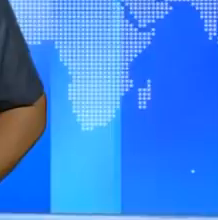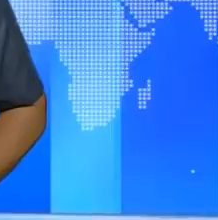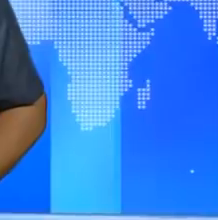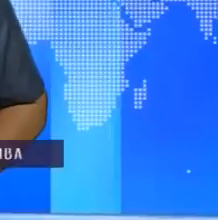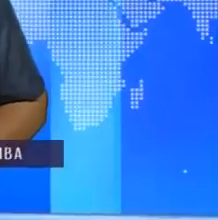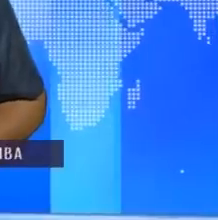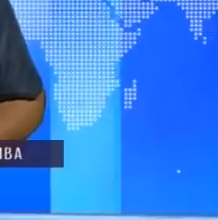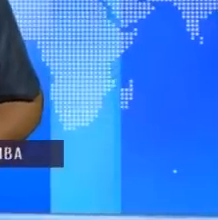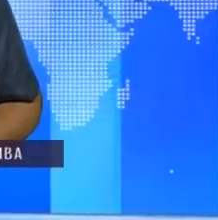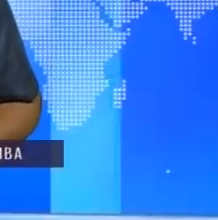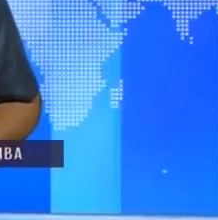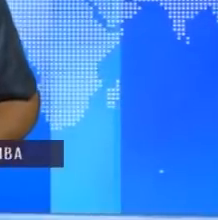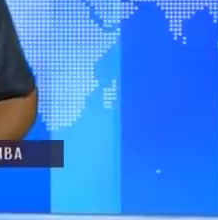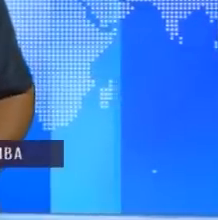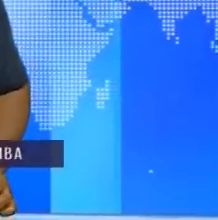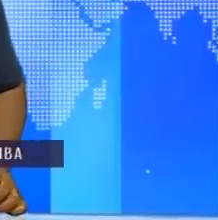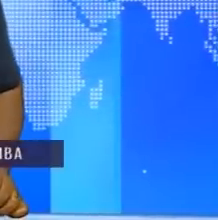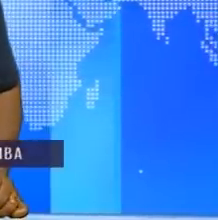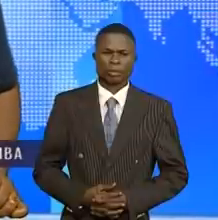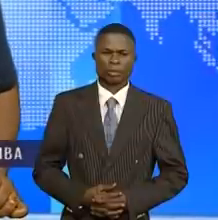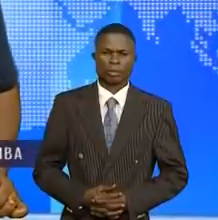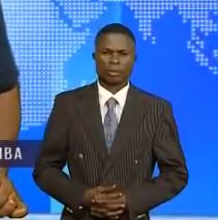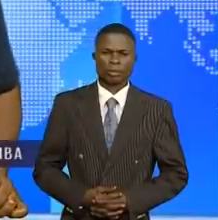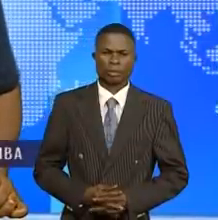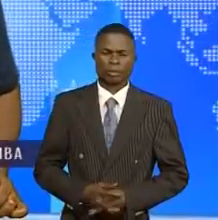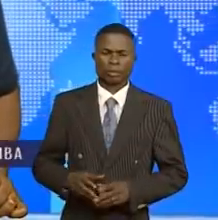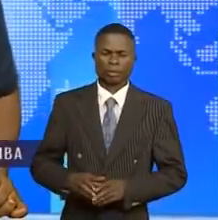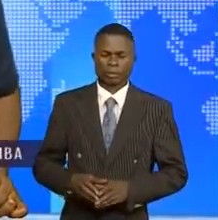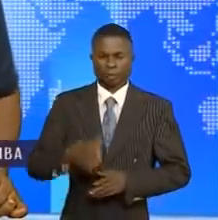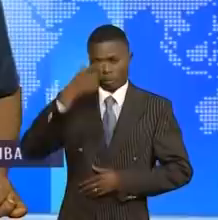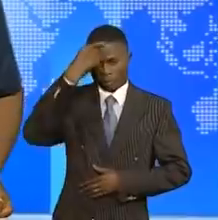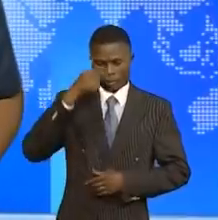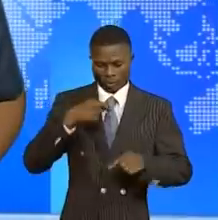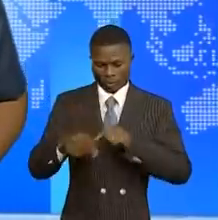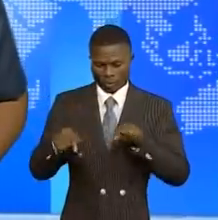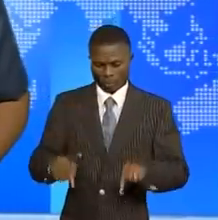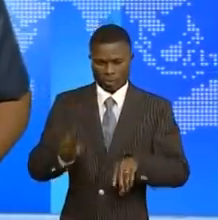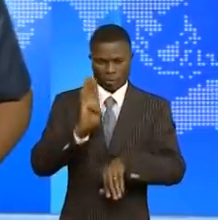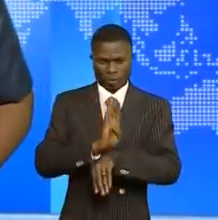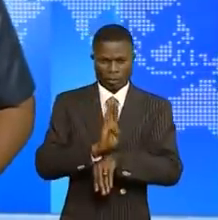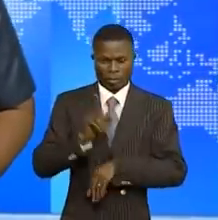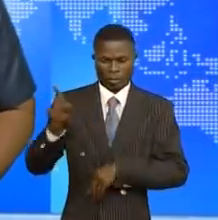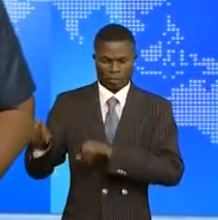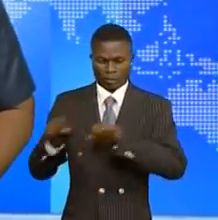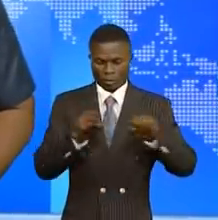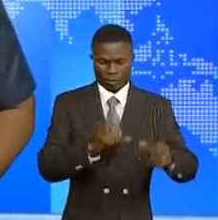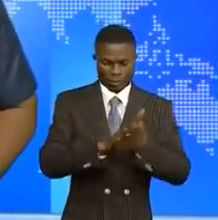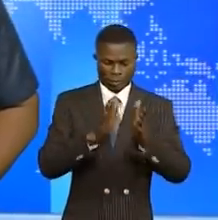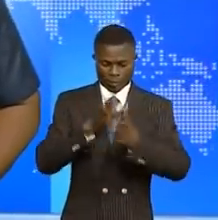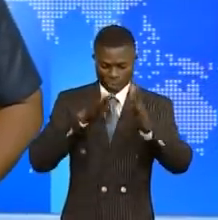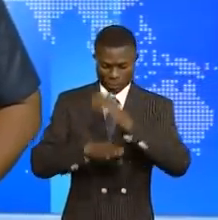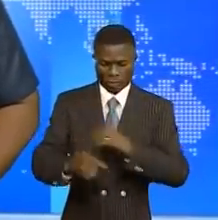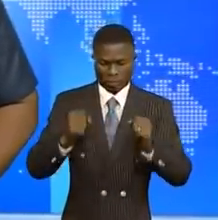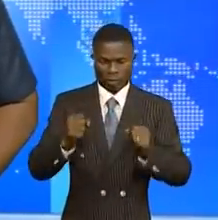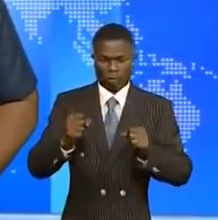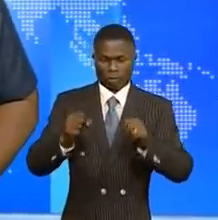La démonie d'investiture du président de la République du Congo, Denis Sassou Nguessou, a eu lieu ce matin à Brazzaville, parmi les chefs d'État.